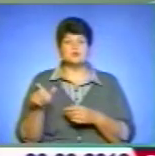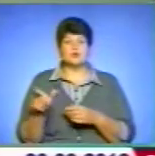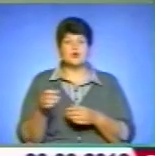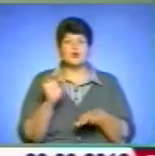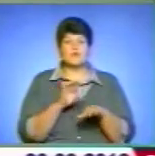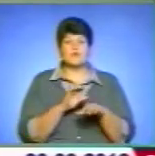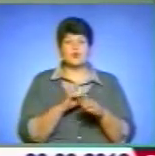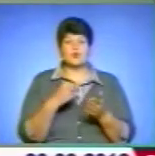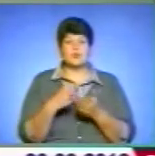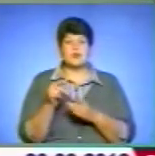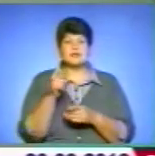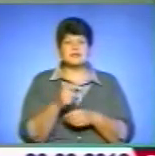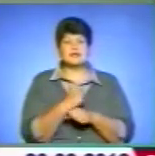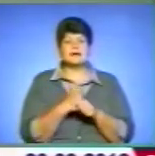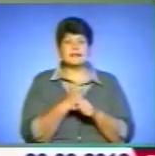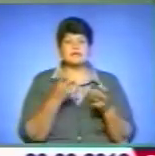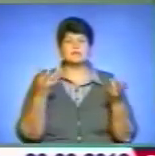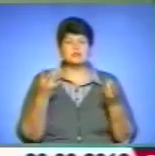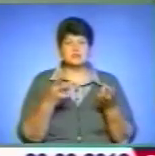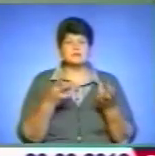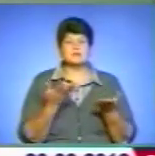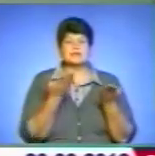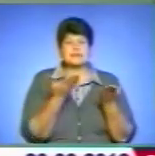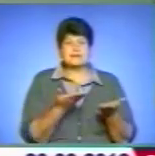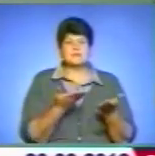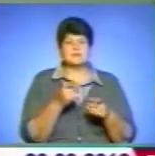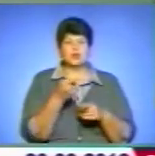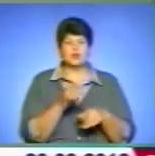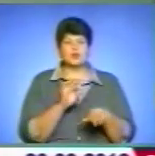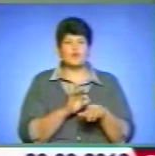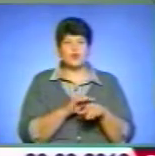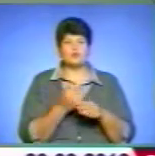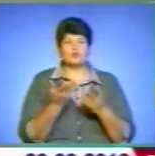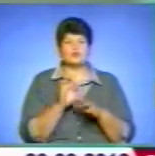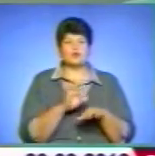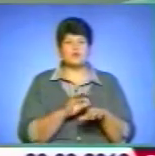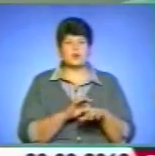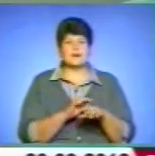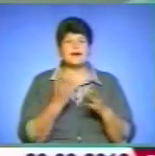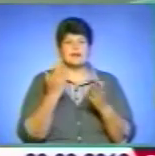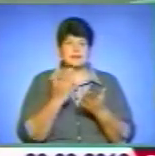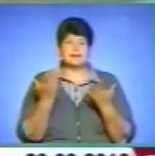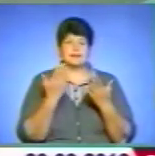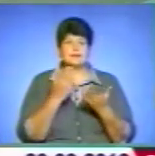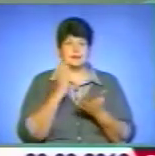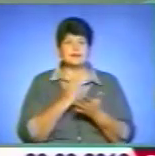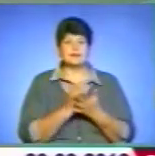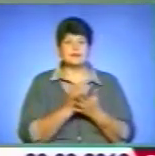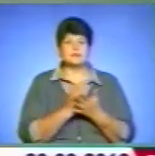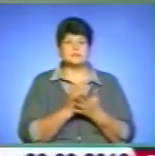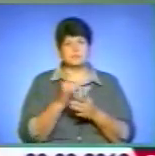приходять і купляють ті ліки, які потрібні від тої хвороби, якою вони хворіють. Але є досить